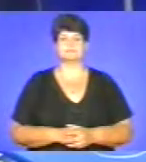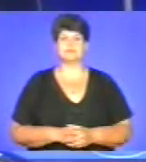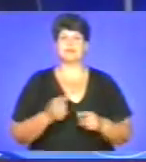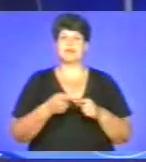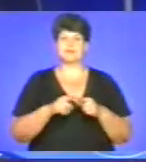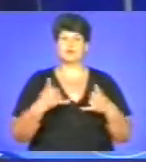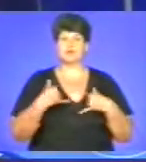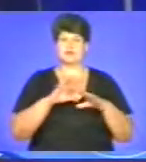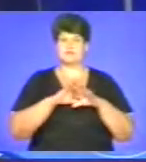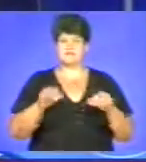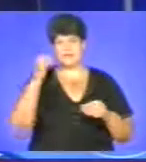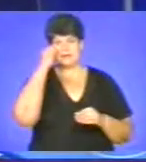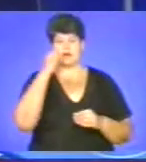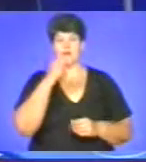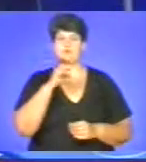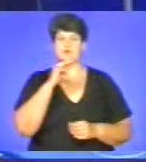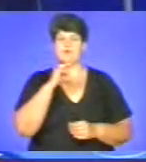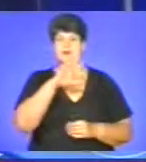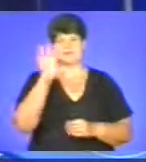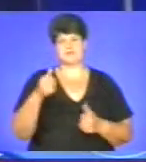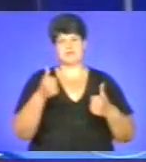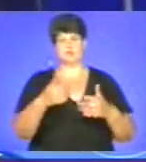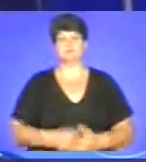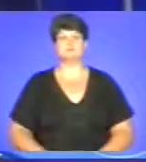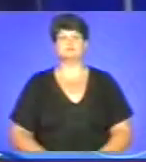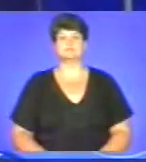На цьому в мене все. Дякую за увагу і на все добре.